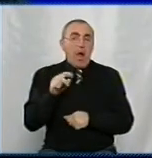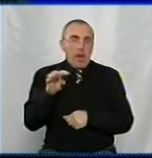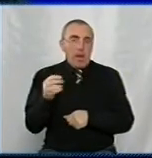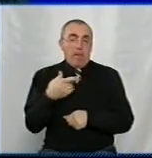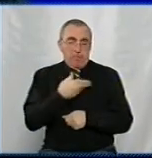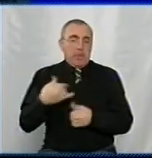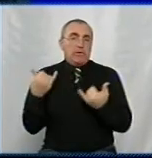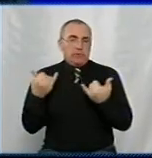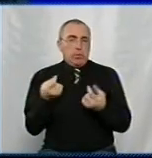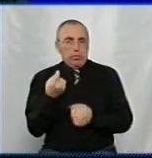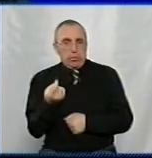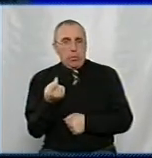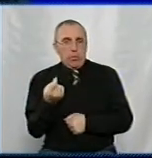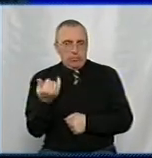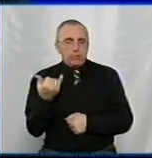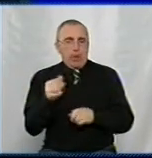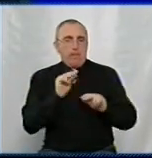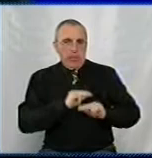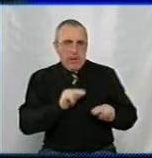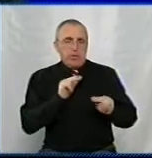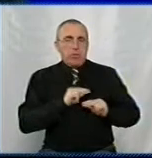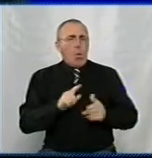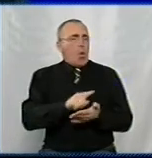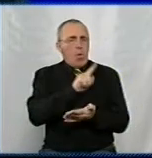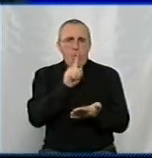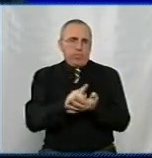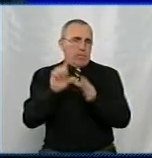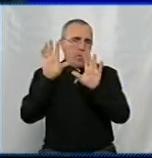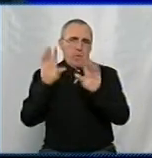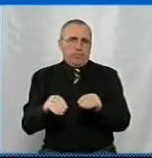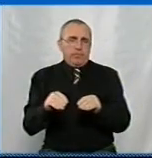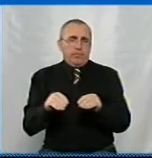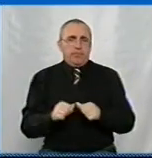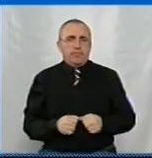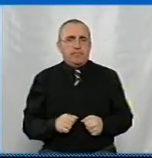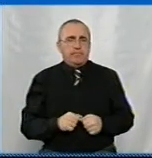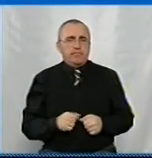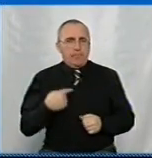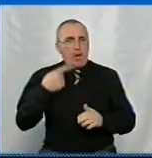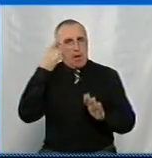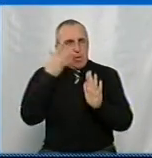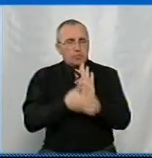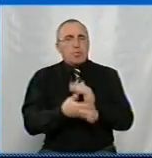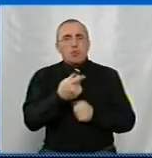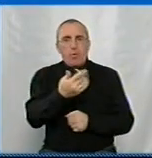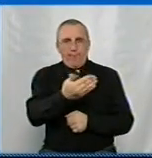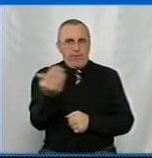зараз трошечки працюємо і обов'язково ми відключимо. Я розумію, що ви не